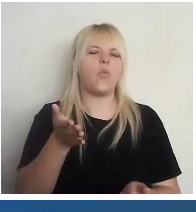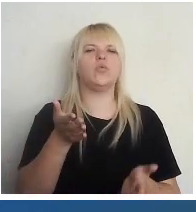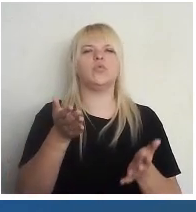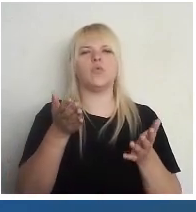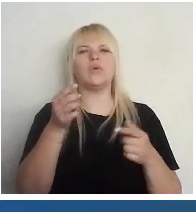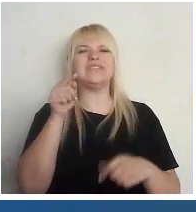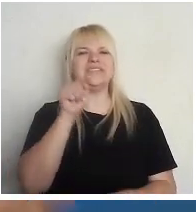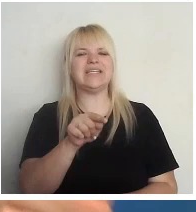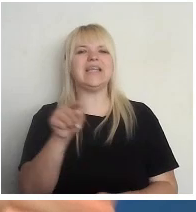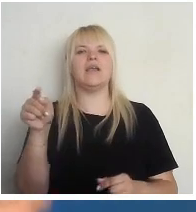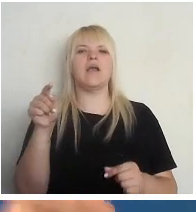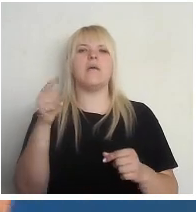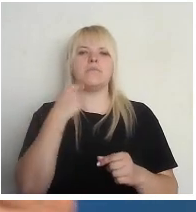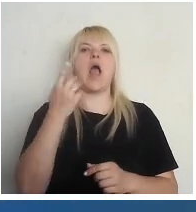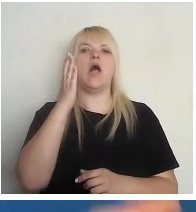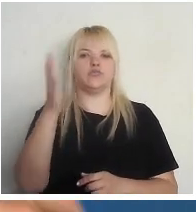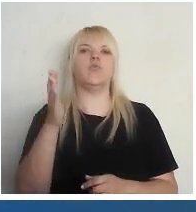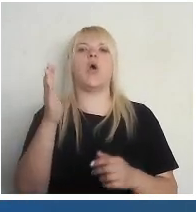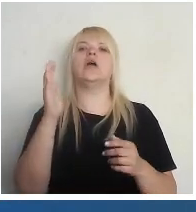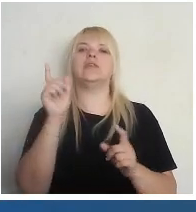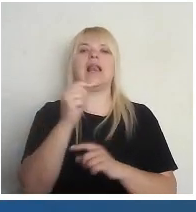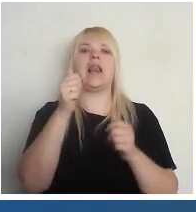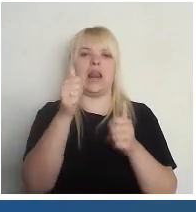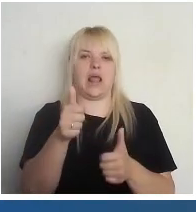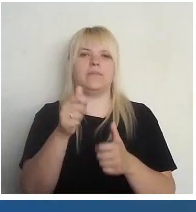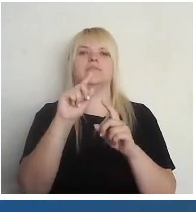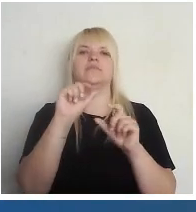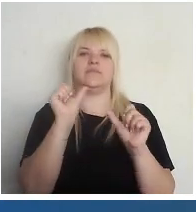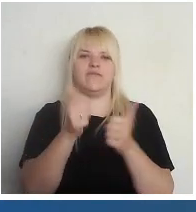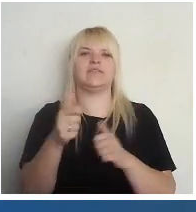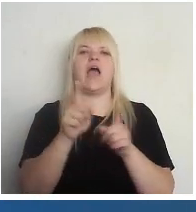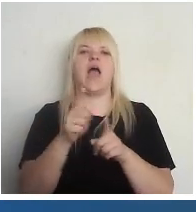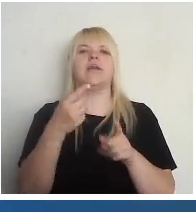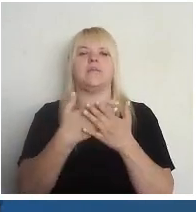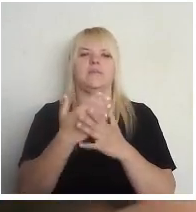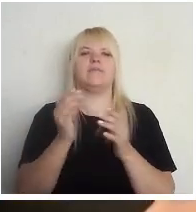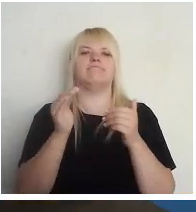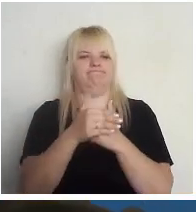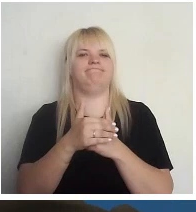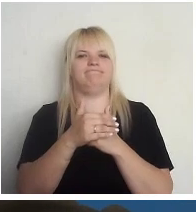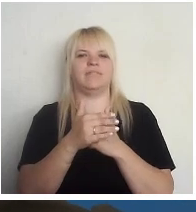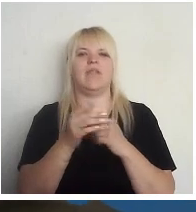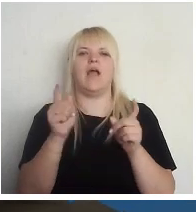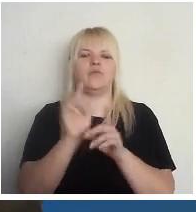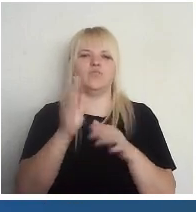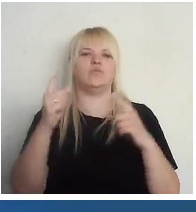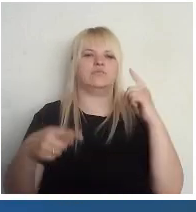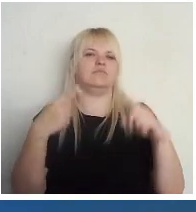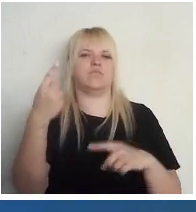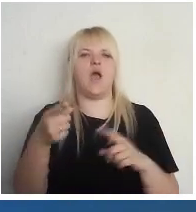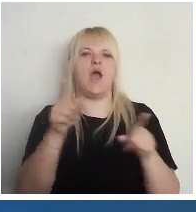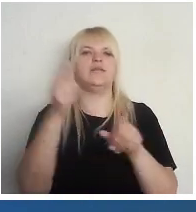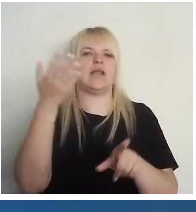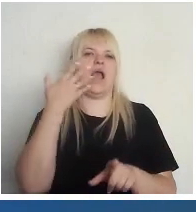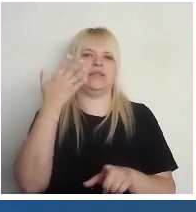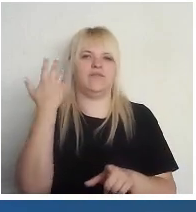šī pasta balsošana ir labs veids, kamēr mums nav elektroniskā balsošana. būtu tā kā solis vēl tālāk, kas varētu atvieglot. Un es